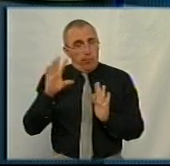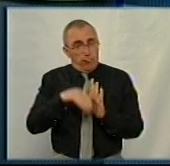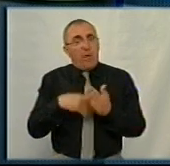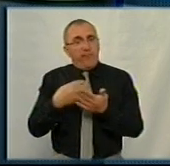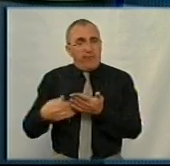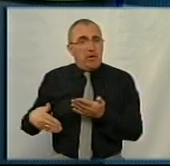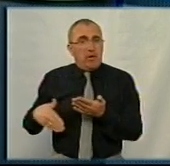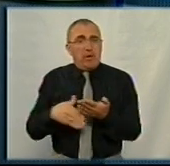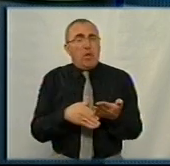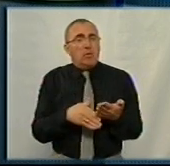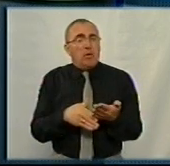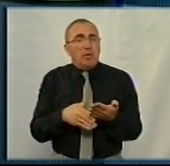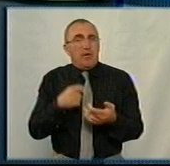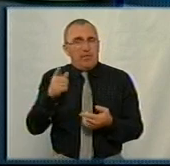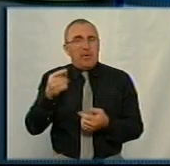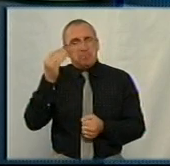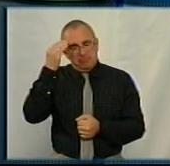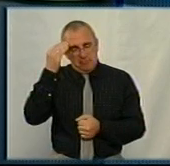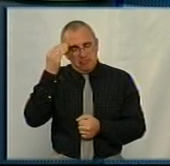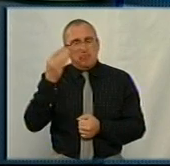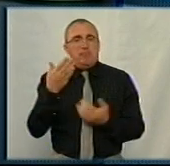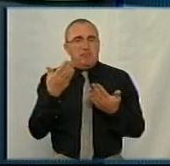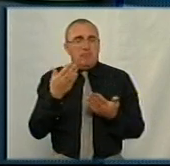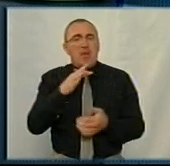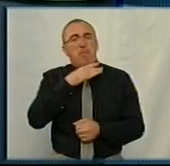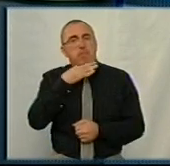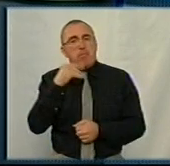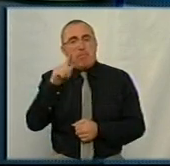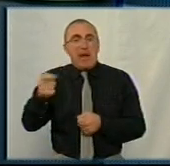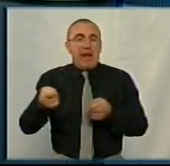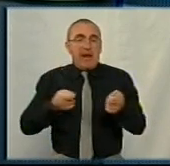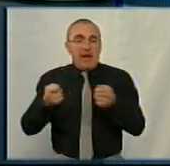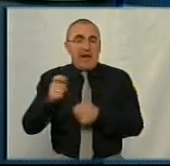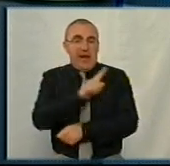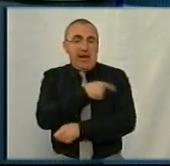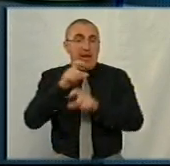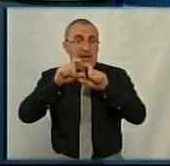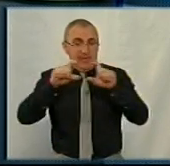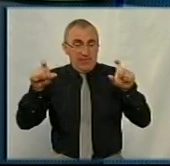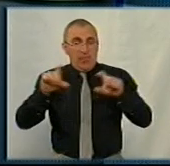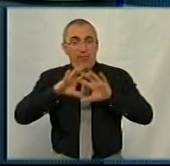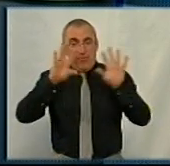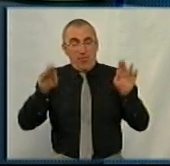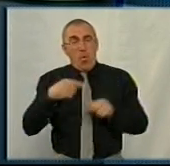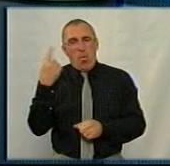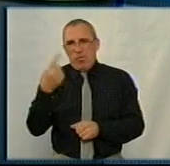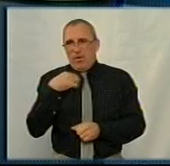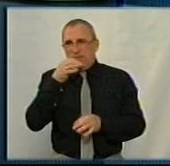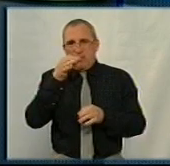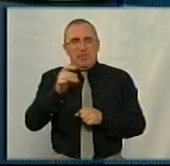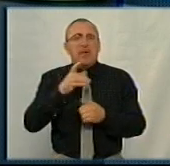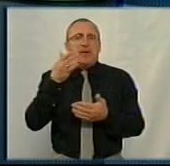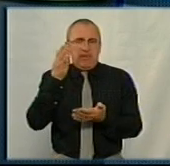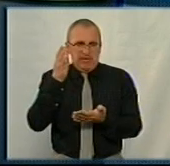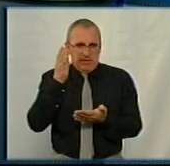профінансована. Ви маєте рацію про те, що багато керівників лікувальних закладів на сьогодні, взагалі в області, не буду їх називати, вони